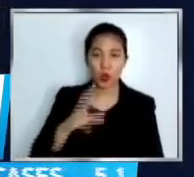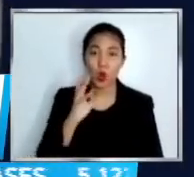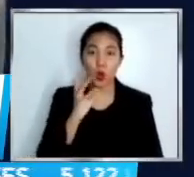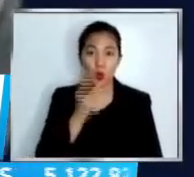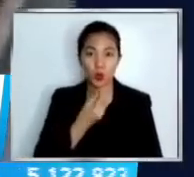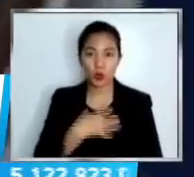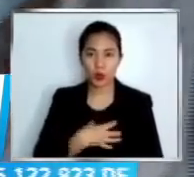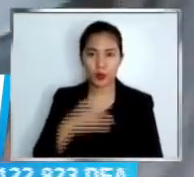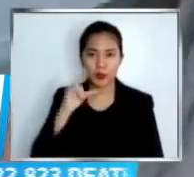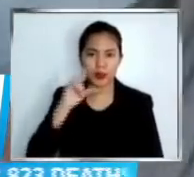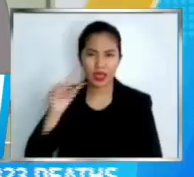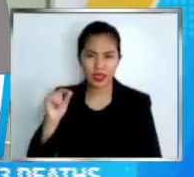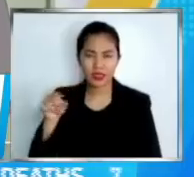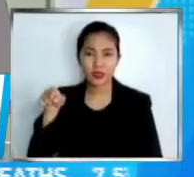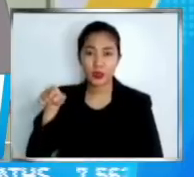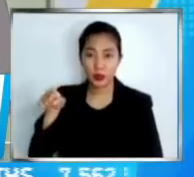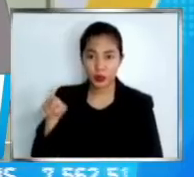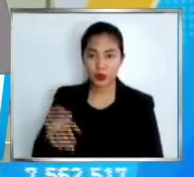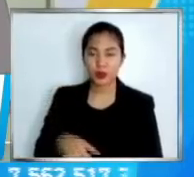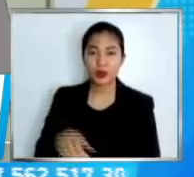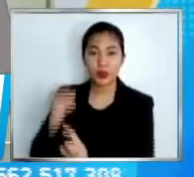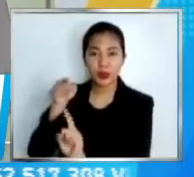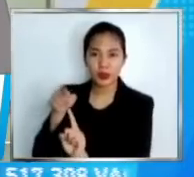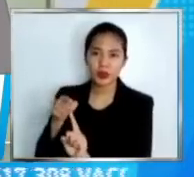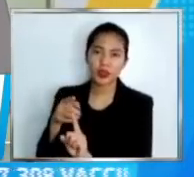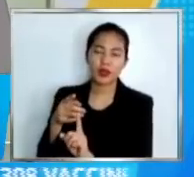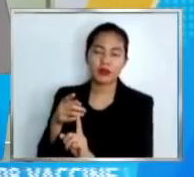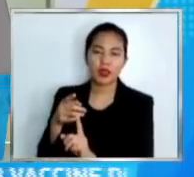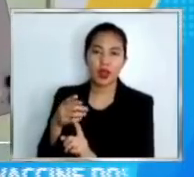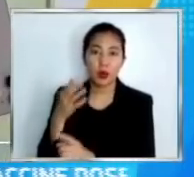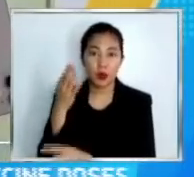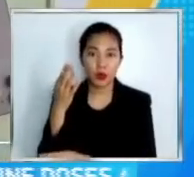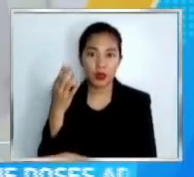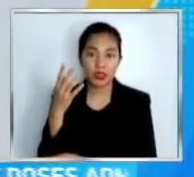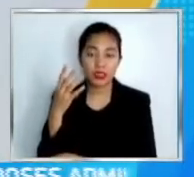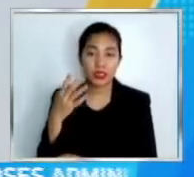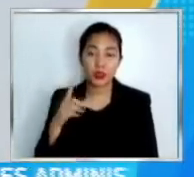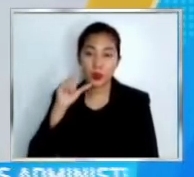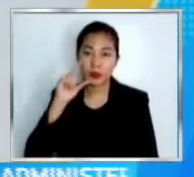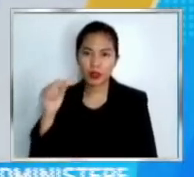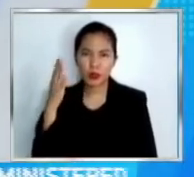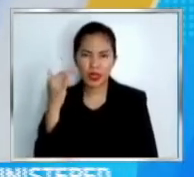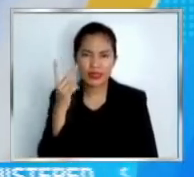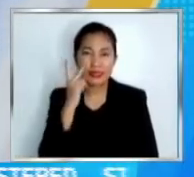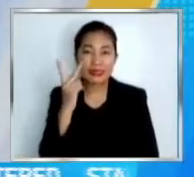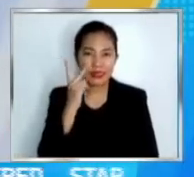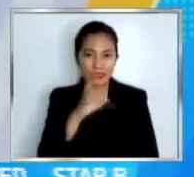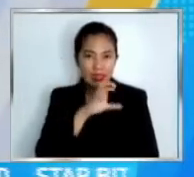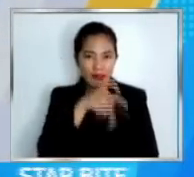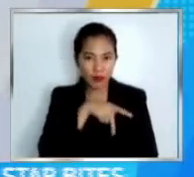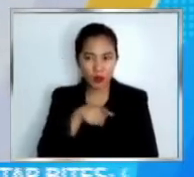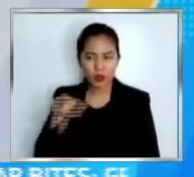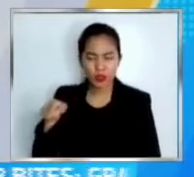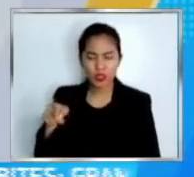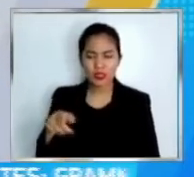na si Hazel, di niya tunay na pangalan. Nakita niya kasi na binibenta ng sospek online ang nawawala niyang cellphone na ninakaw sa kanya noon.